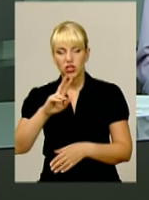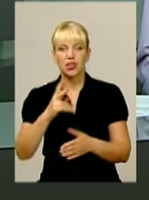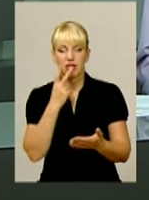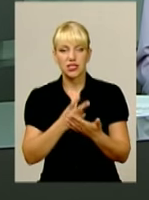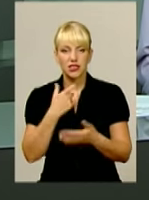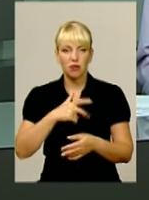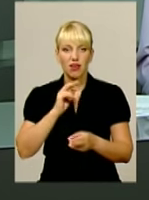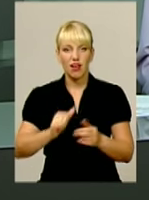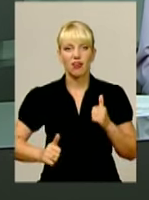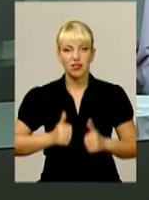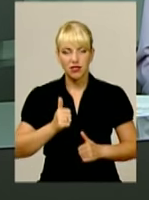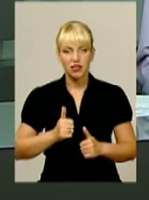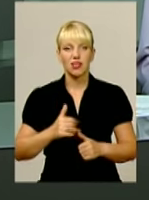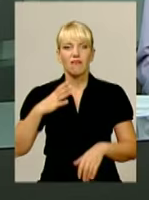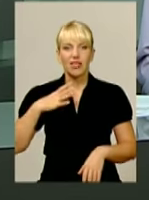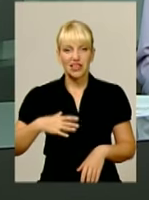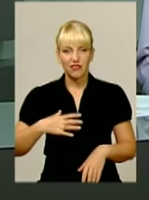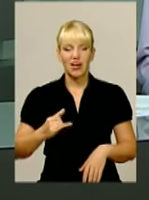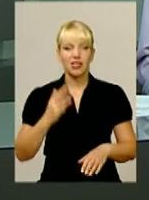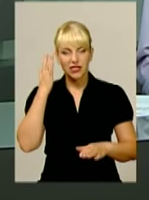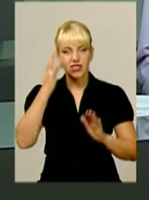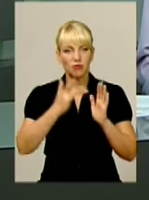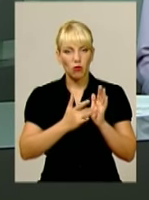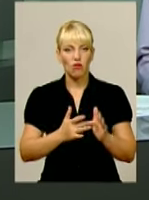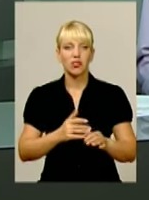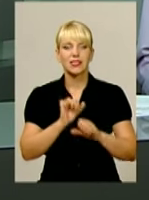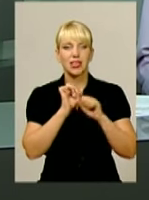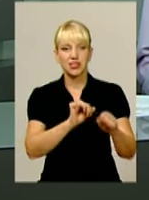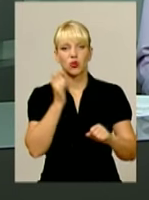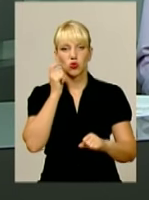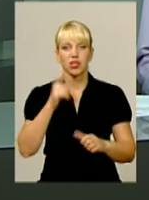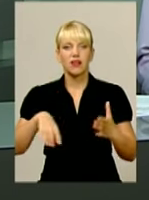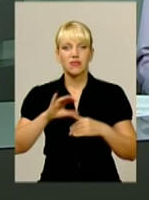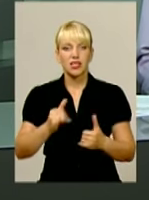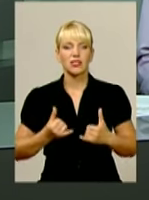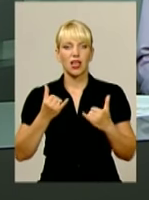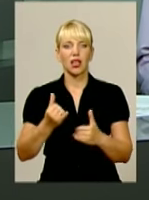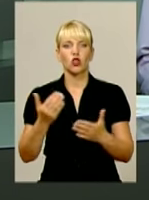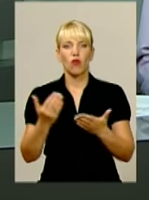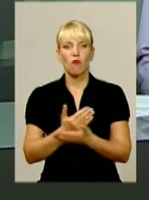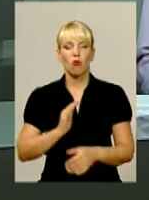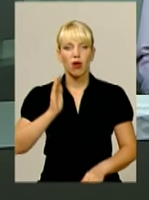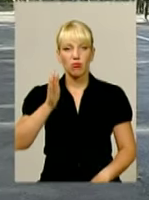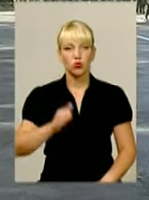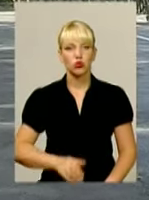як гідні, витривалі та цілеспрямовані захисники України. Все заради нового майбутнього.